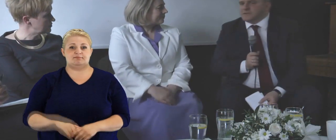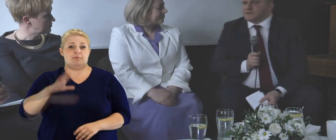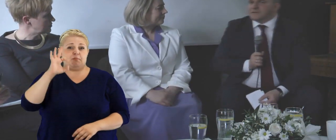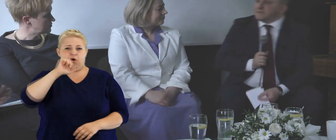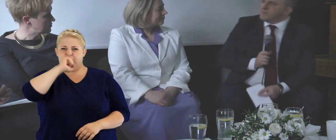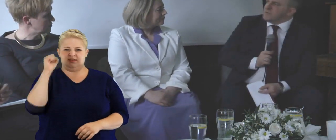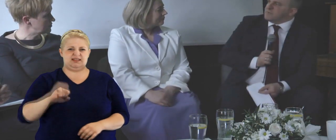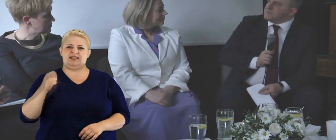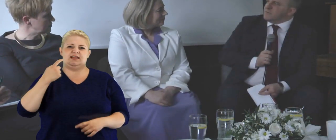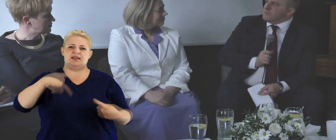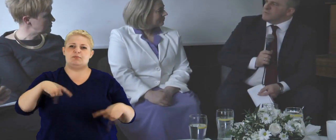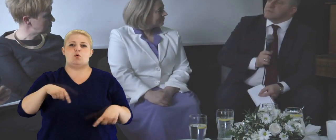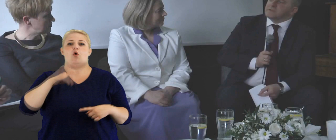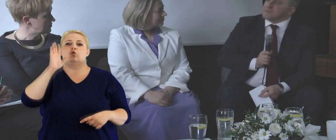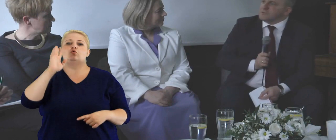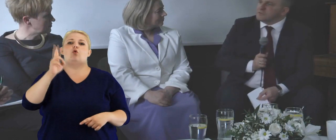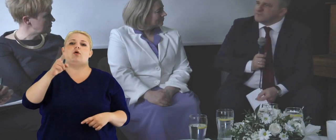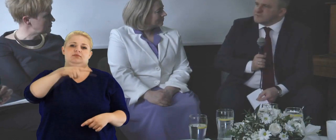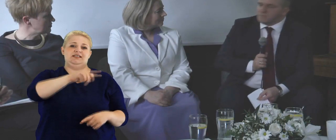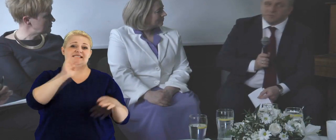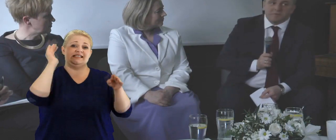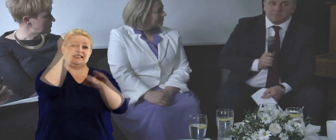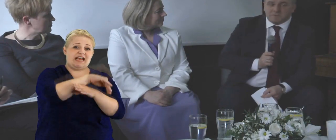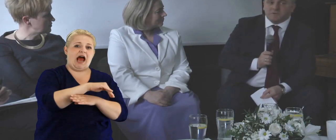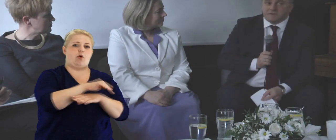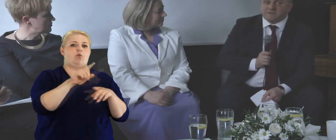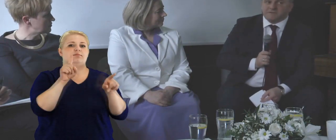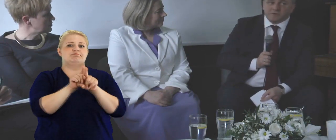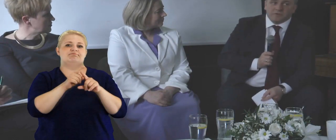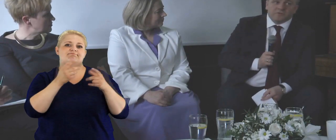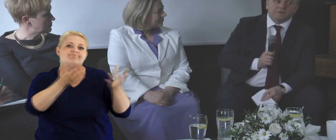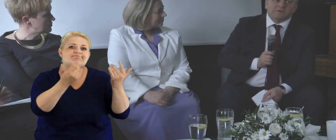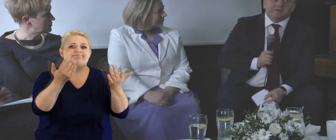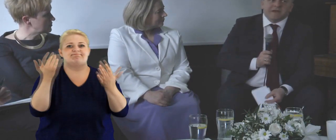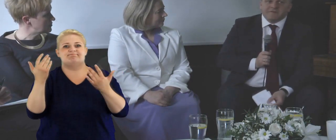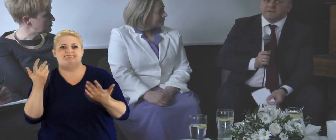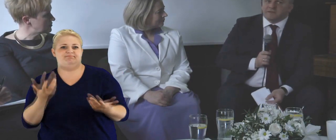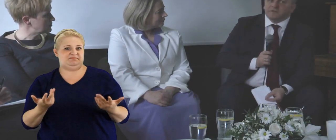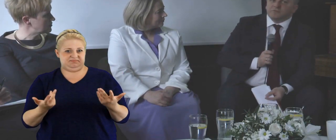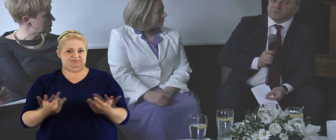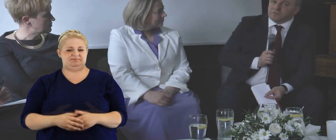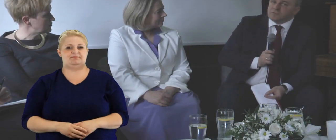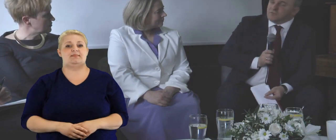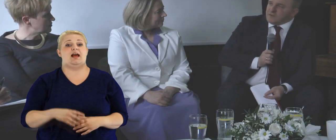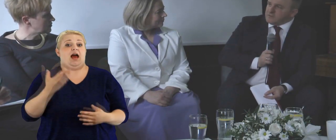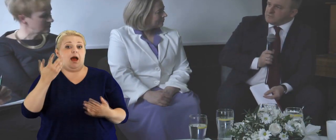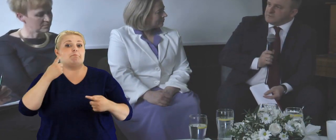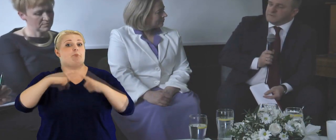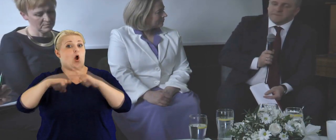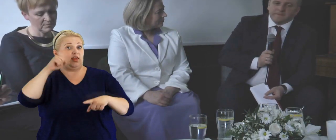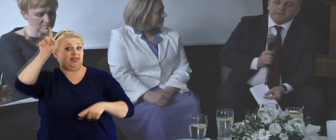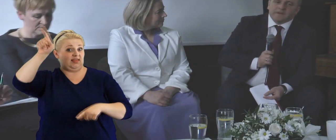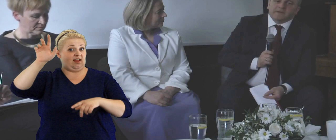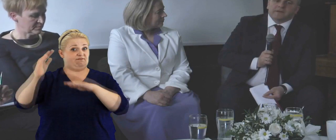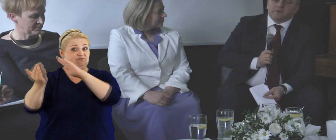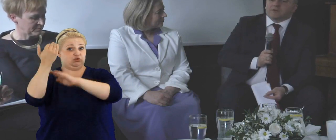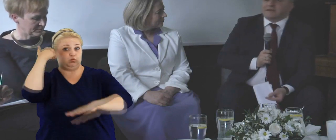nikt nie zabiegał o swoją opinię na zachodzie w ten sposób, natomiast politycy ze wschodu ewidentnie używają